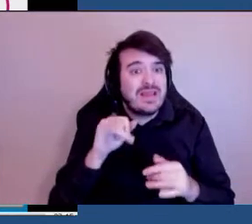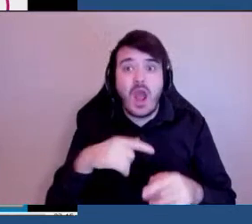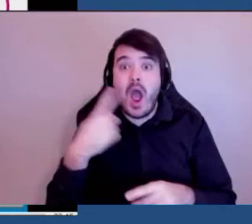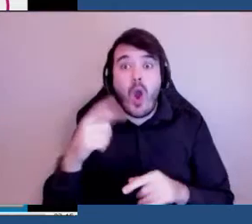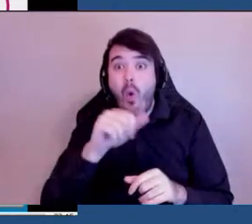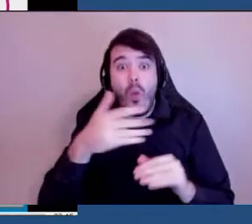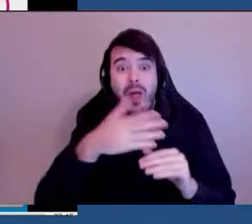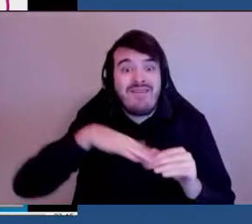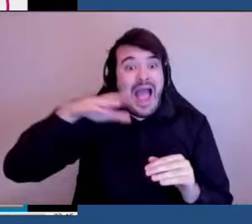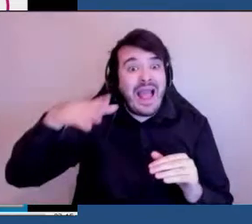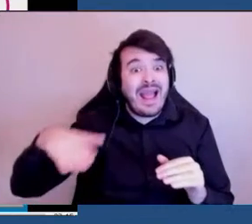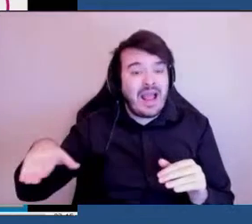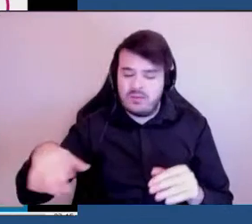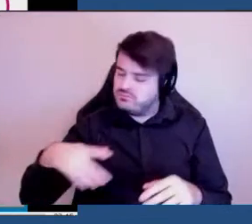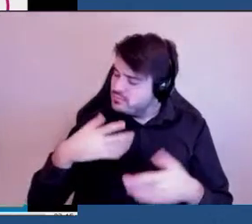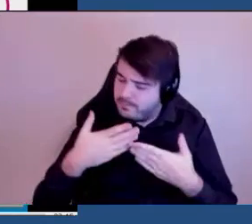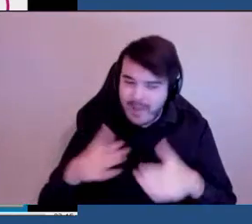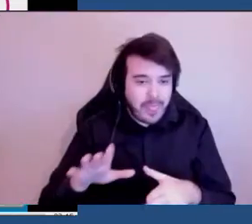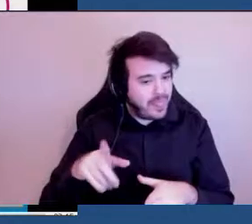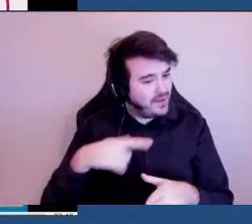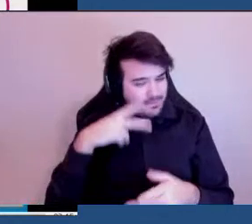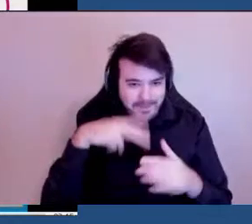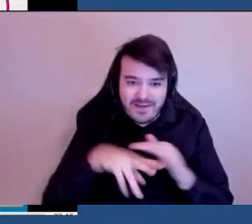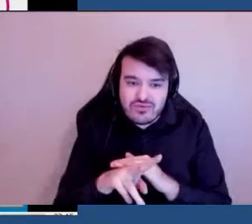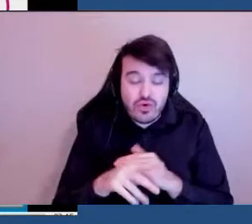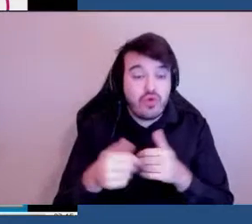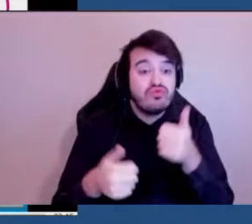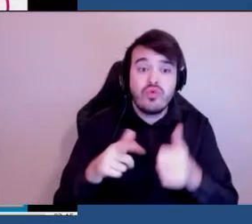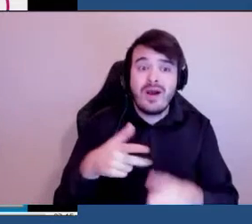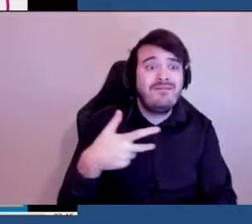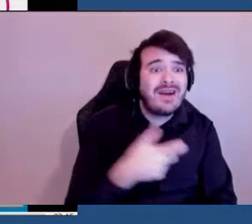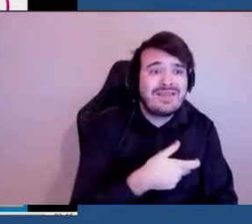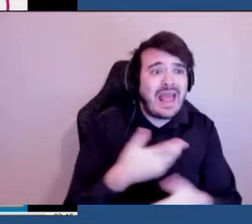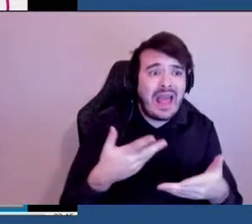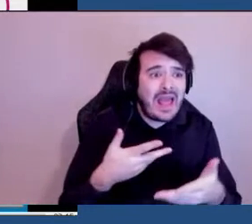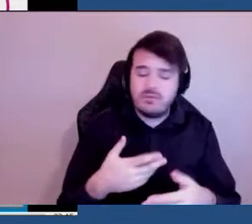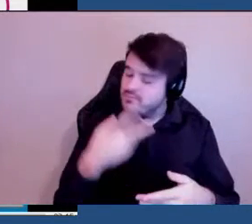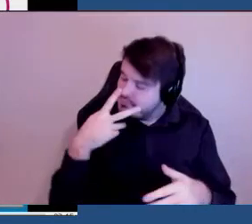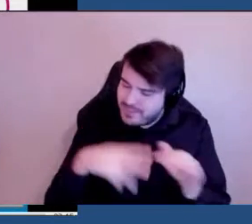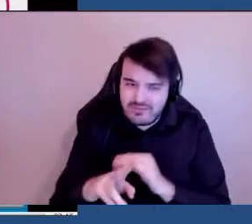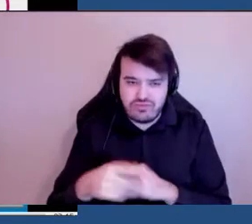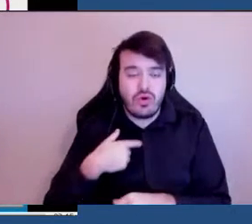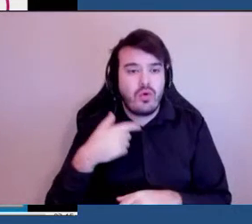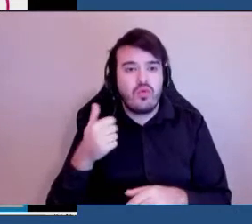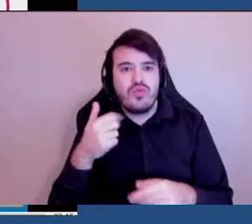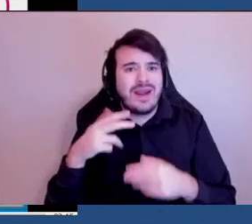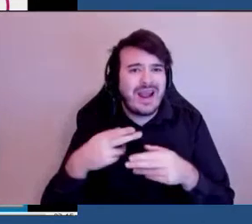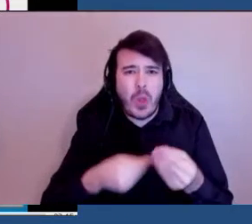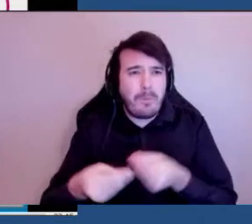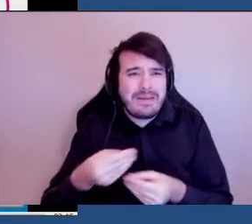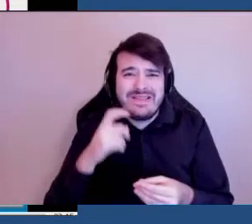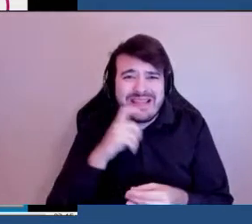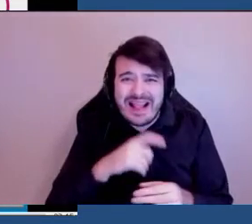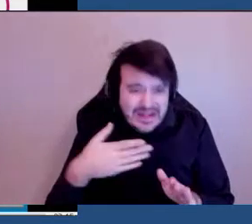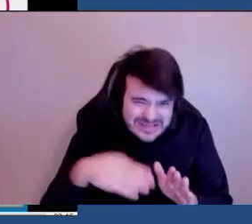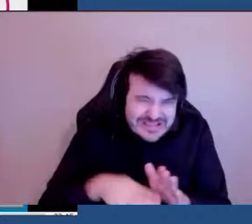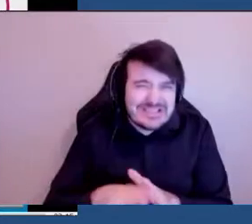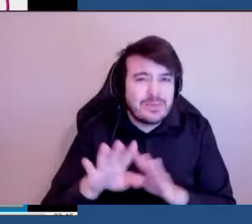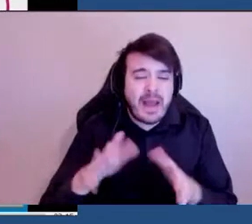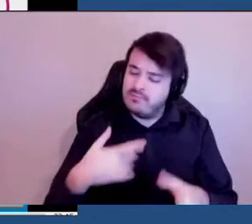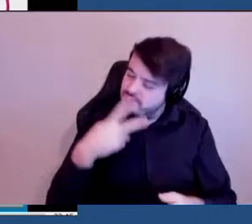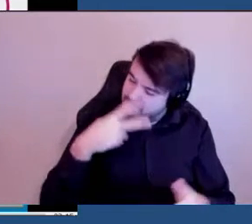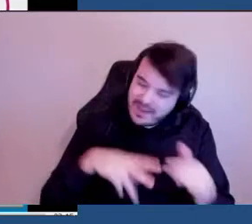pandémie ou le vaccin ou quand il s'agit de rebâtir notre économie plus forte que jamais.